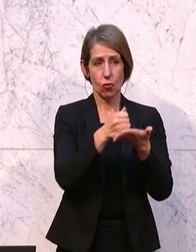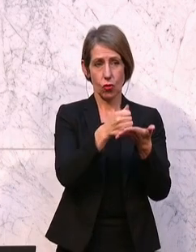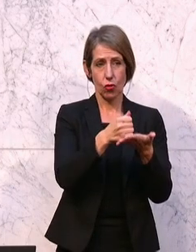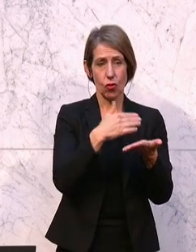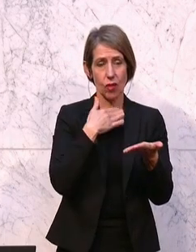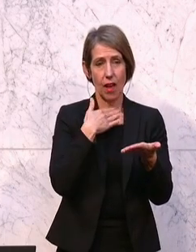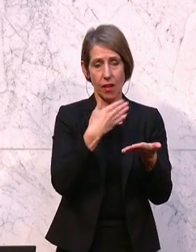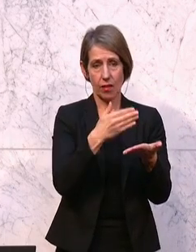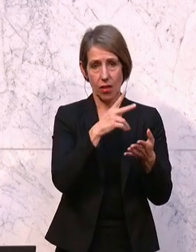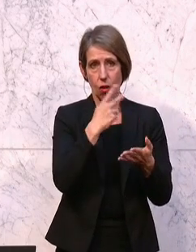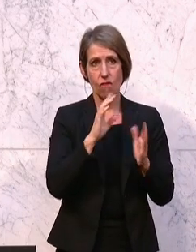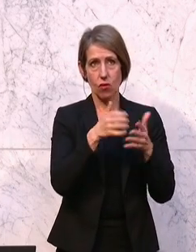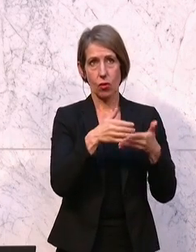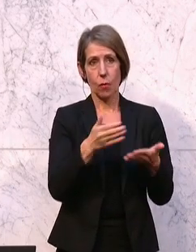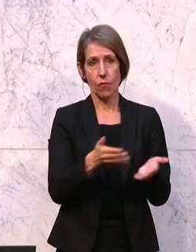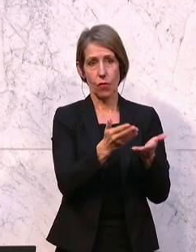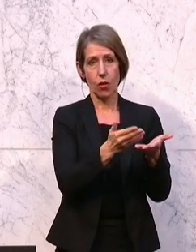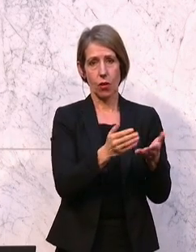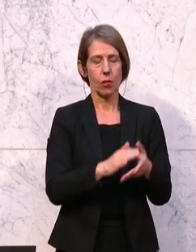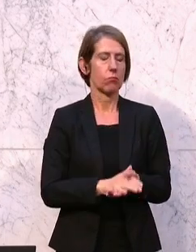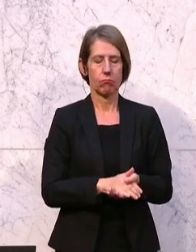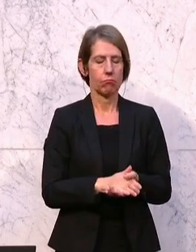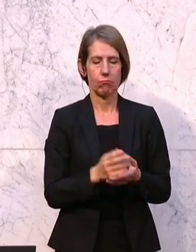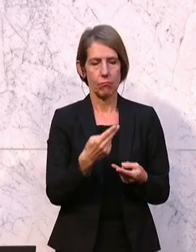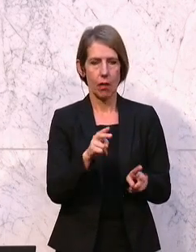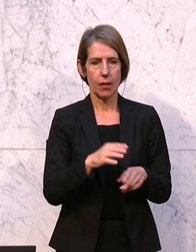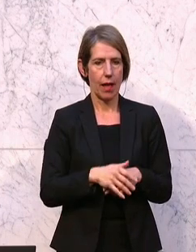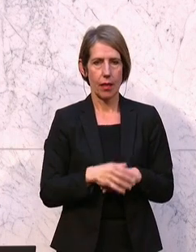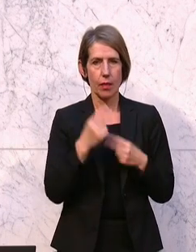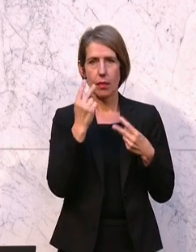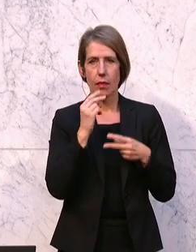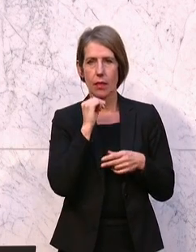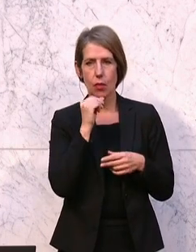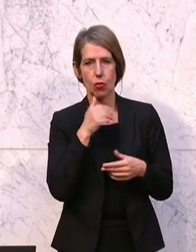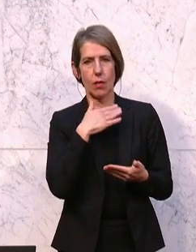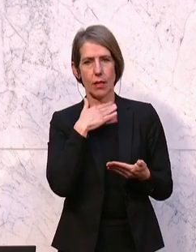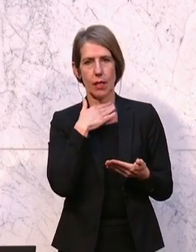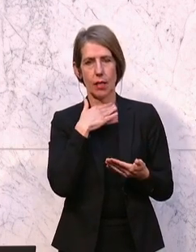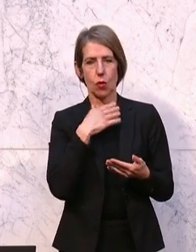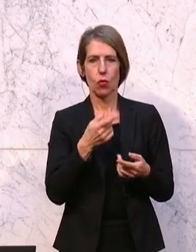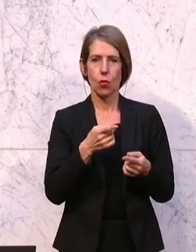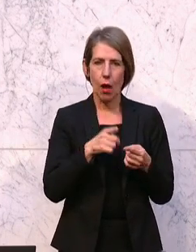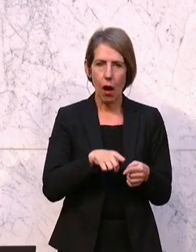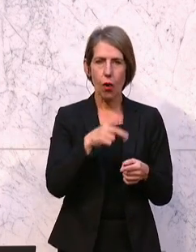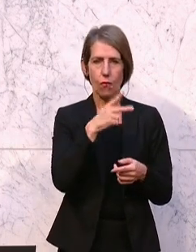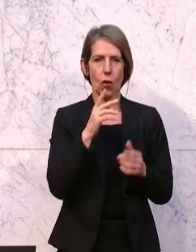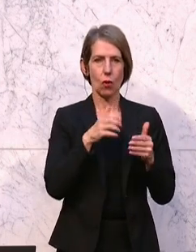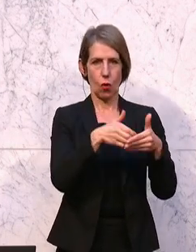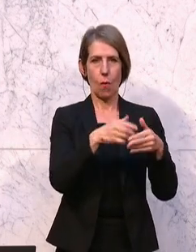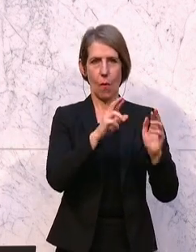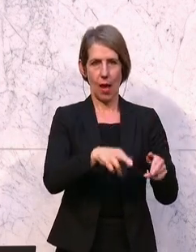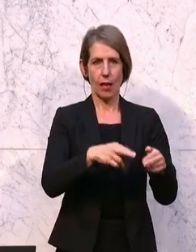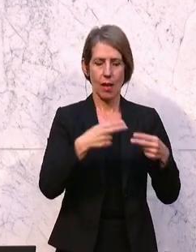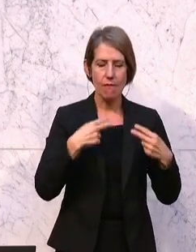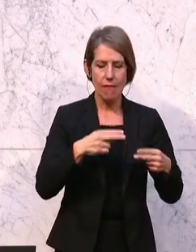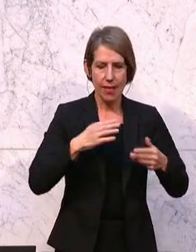Volksgruppenförderung. Nein, natürlich reicht das nicht. Denn auch die Volksgruppen haben das Recht, sich